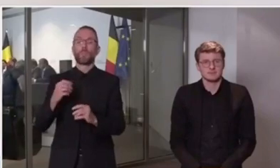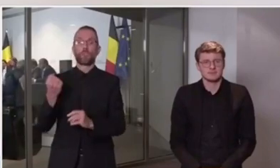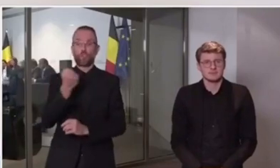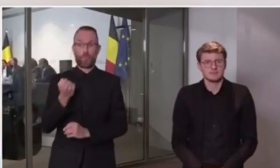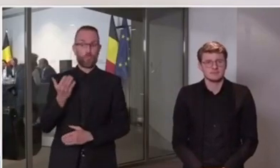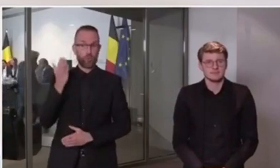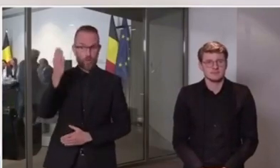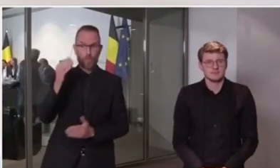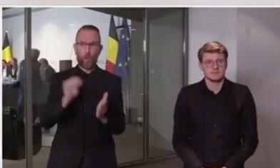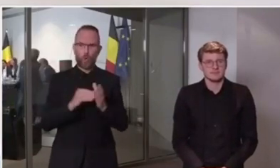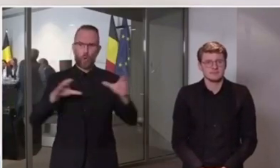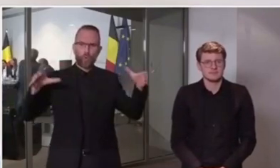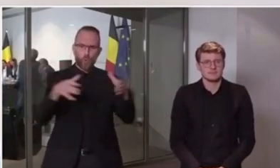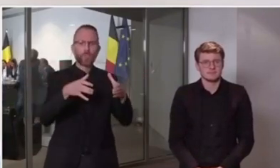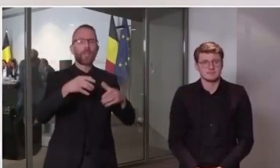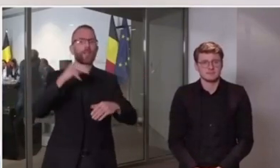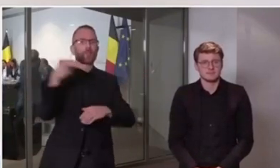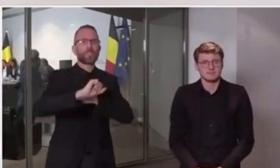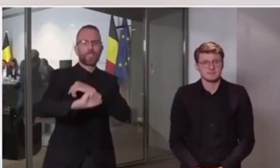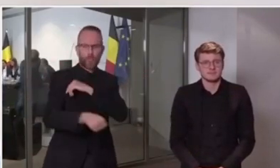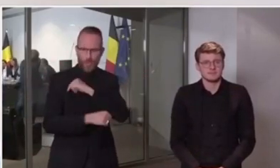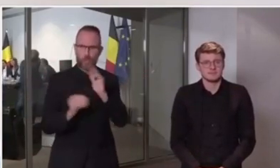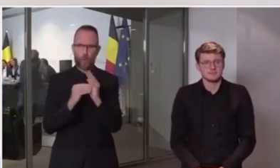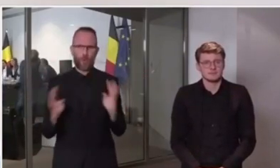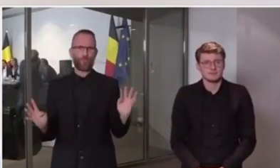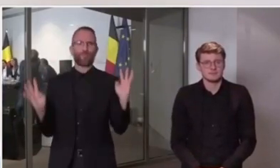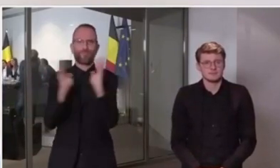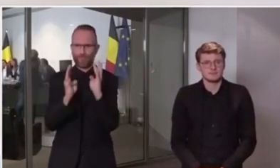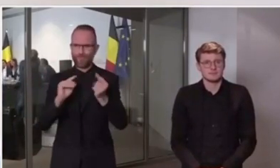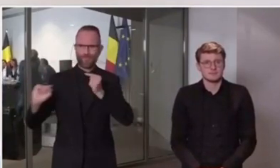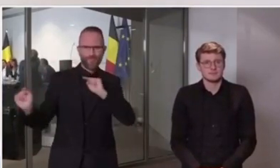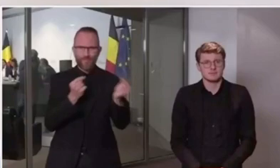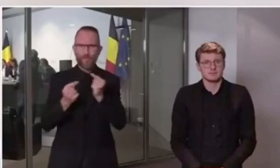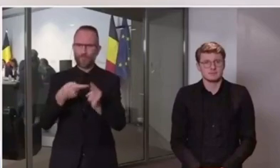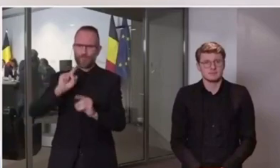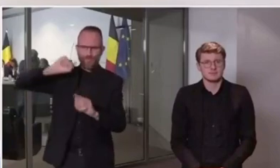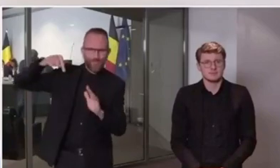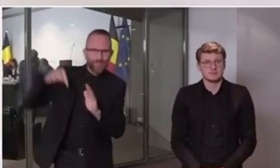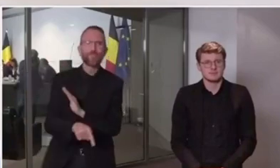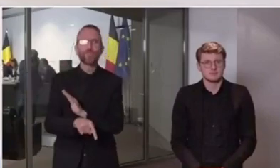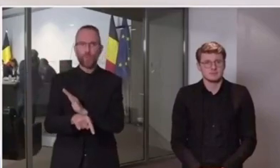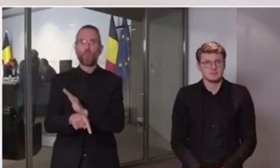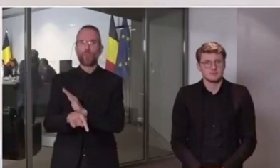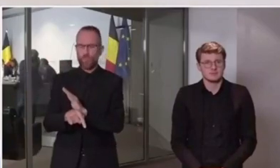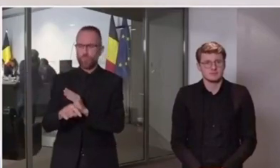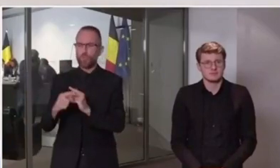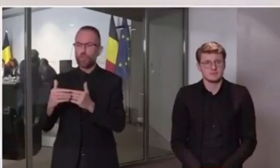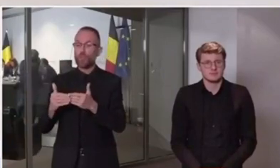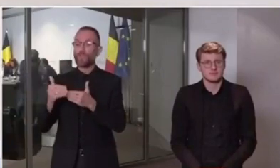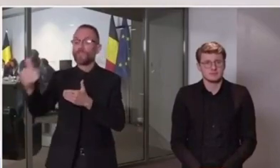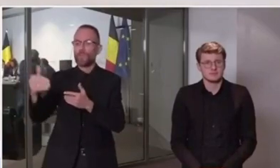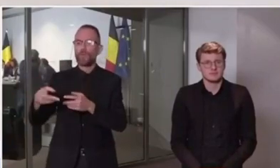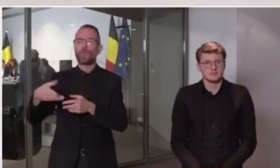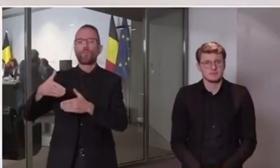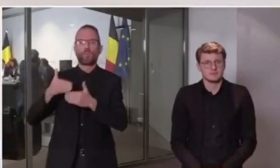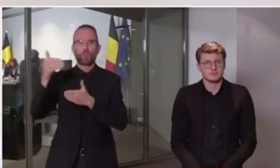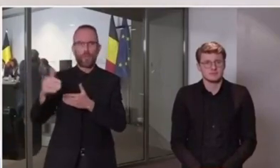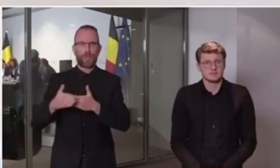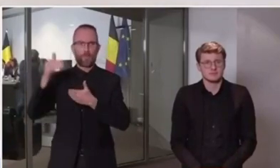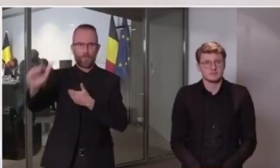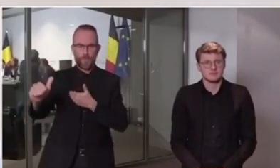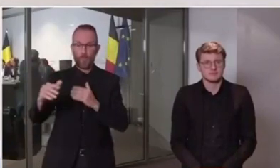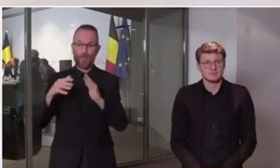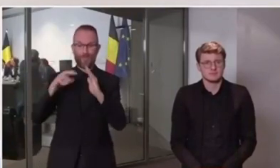manière plus précise la prochaine étape, celle du déconfinement. Notre objectif, organiser le